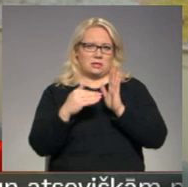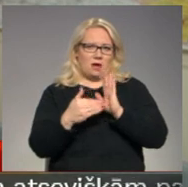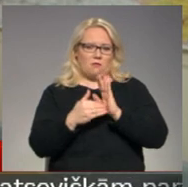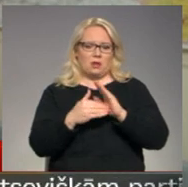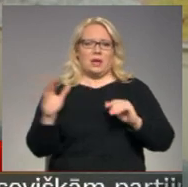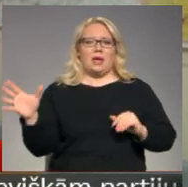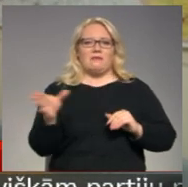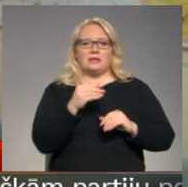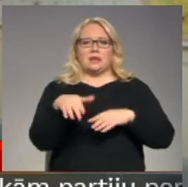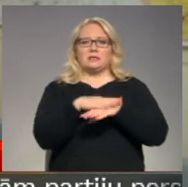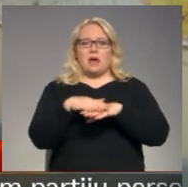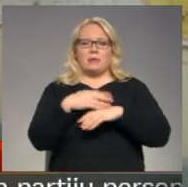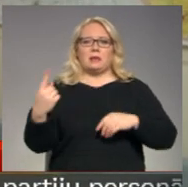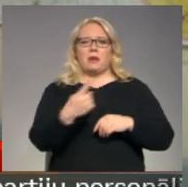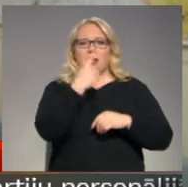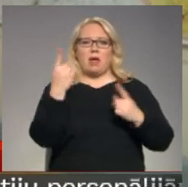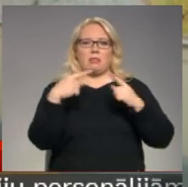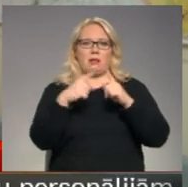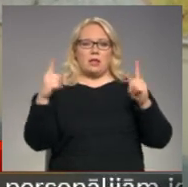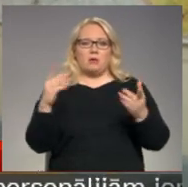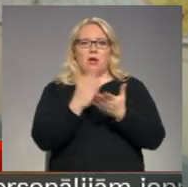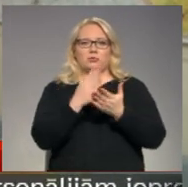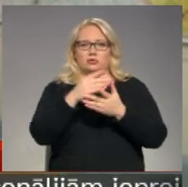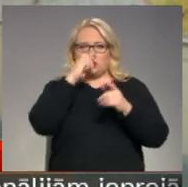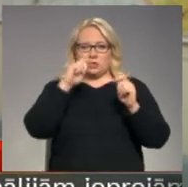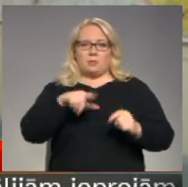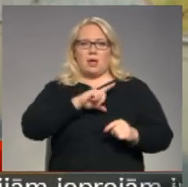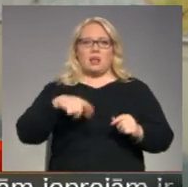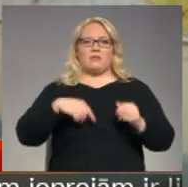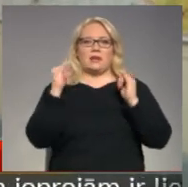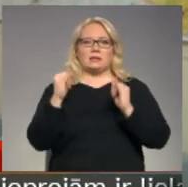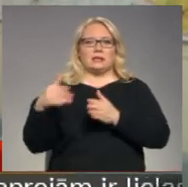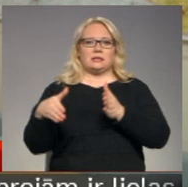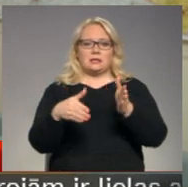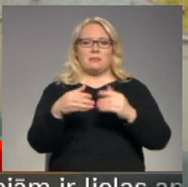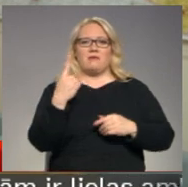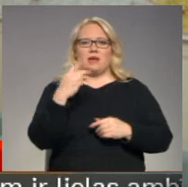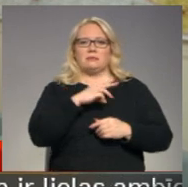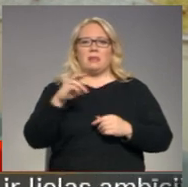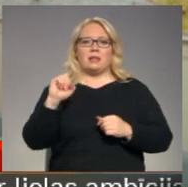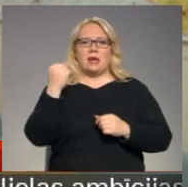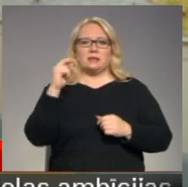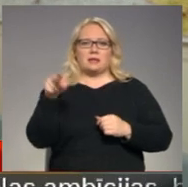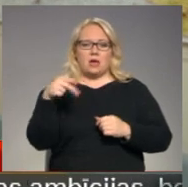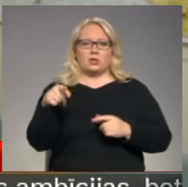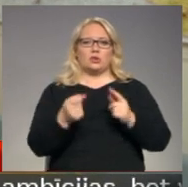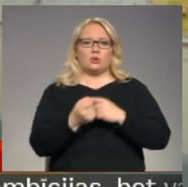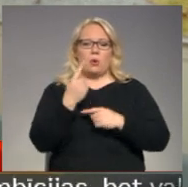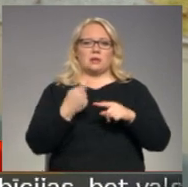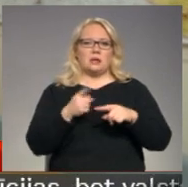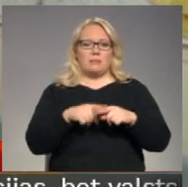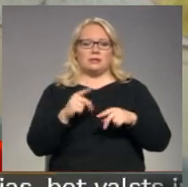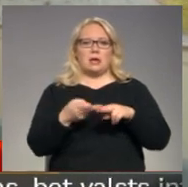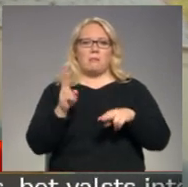sabiedrībai gada laikā esošies zaudēm no tā, ka Latvijai ir slikta ceļa, ir vairāk kā 1 miljardus eiro, kas rodās no tā, ka ir